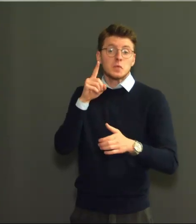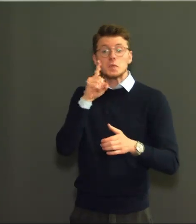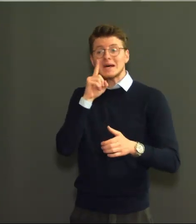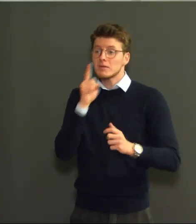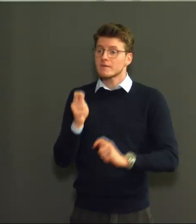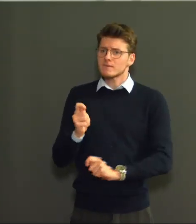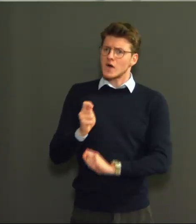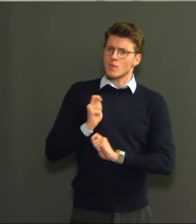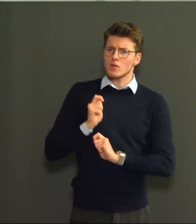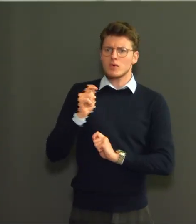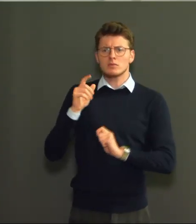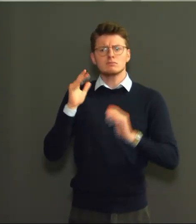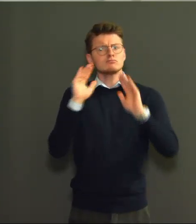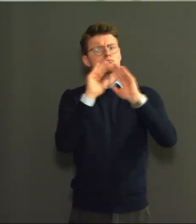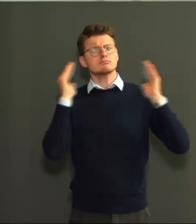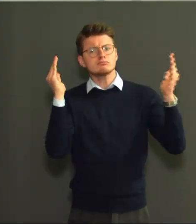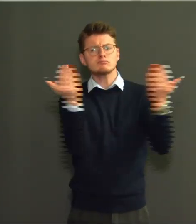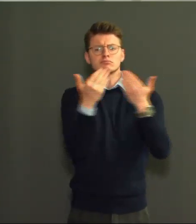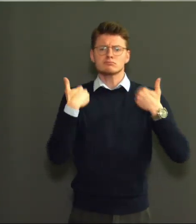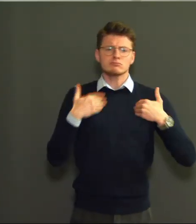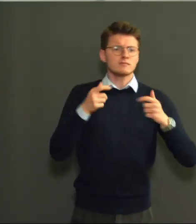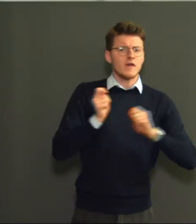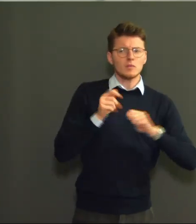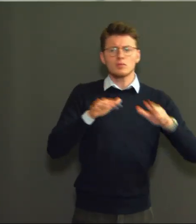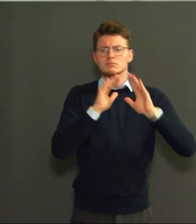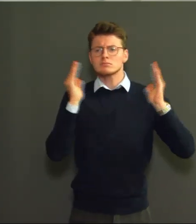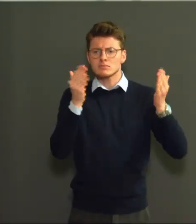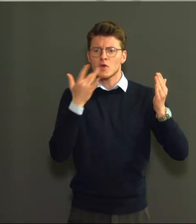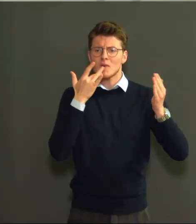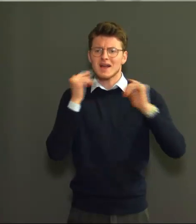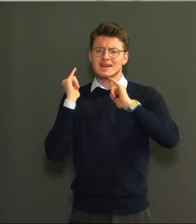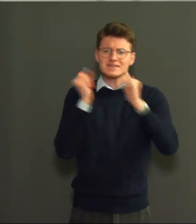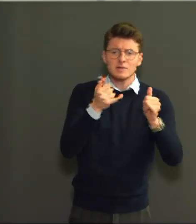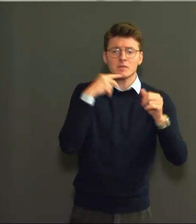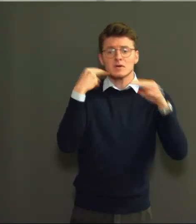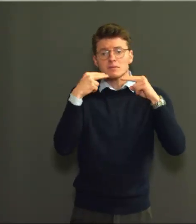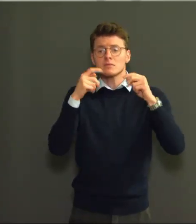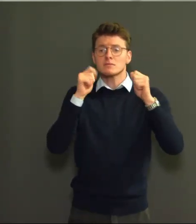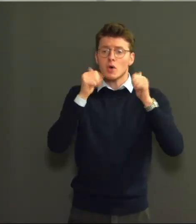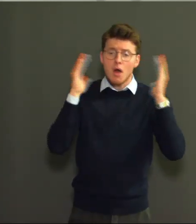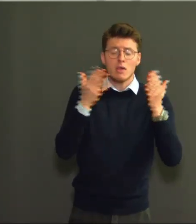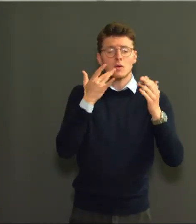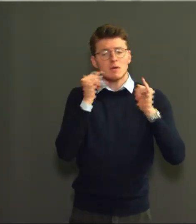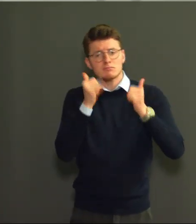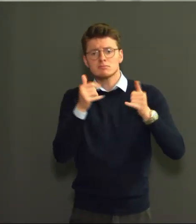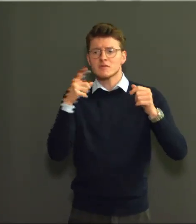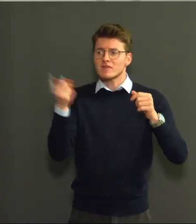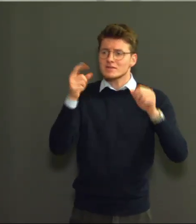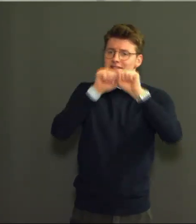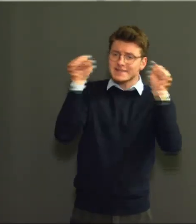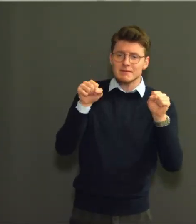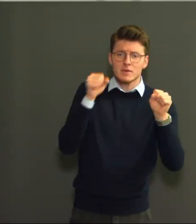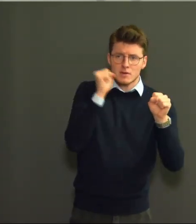die een luchtzuiveringssysteem willen gebruiken vanaf begin juni ook de lijst van geregistreerde en gecontroleerde